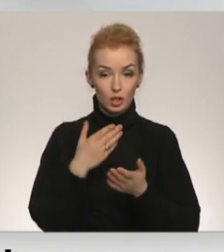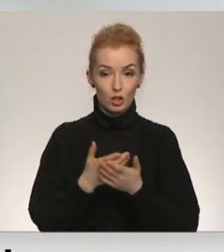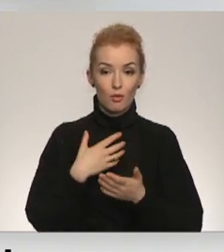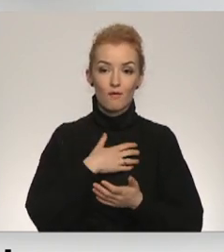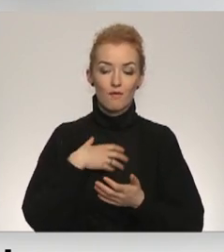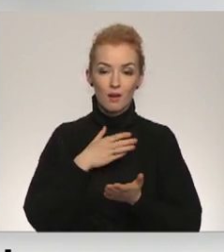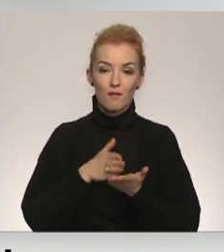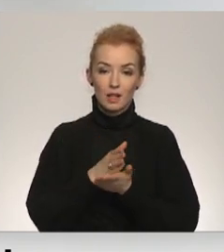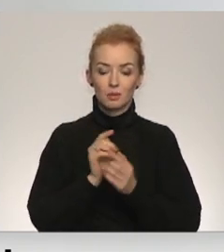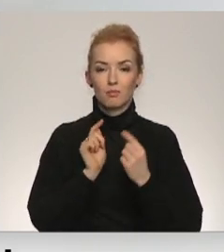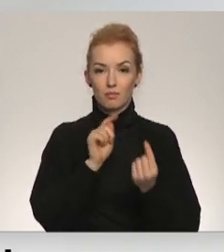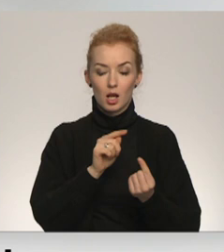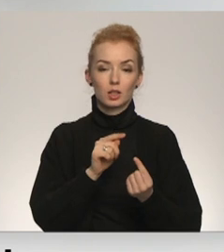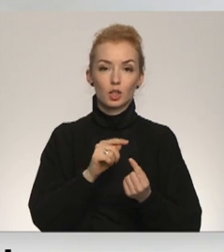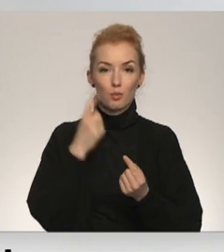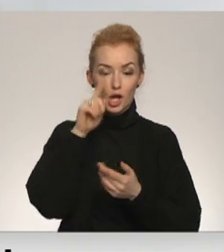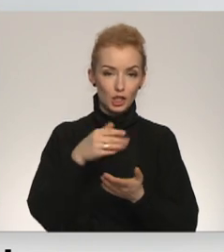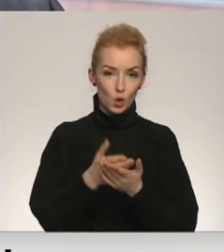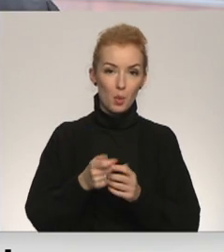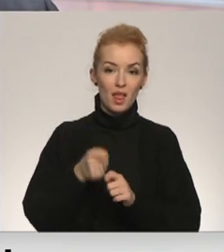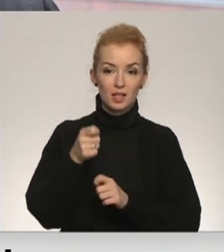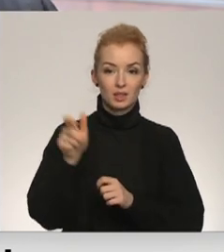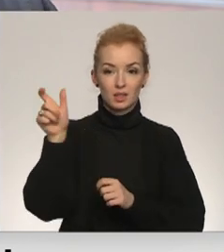vērsties pret priekšlikumu iesniedzēt.